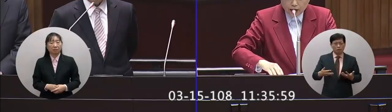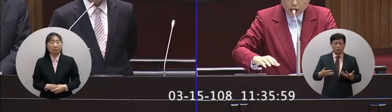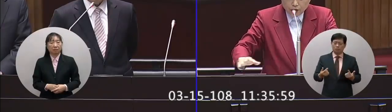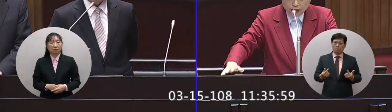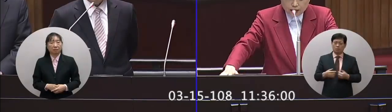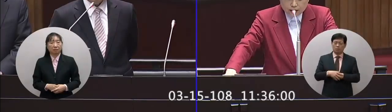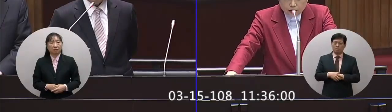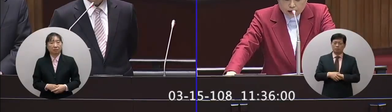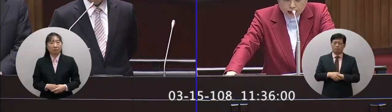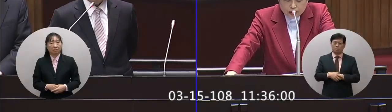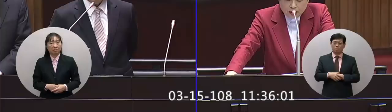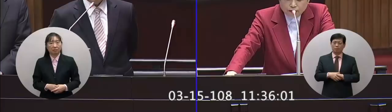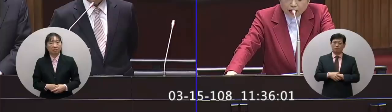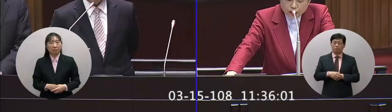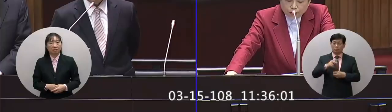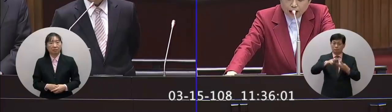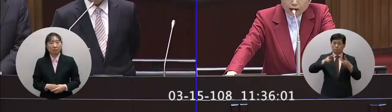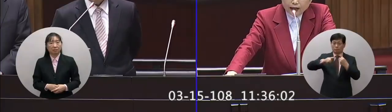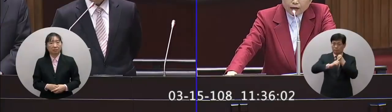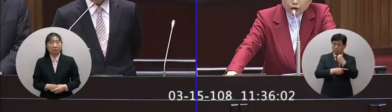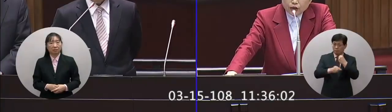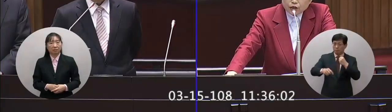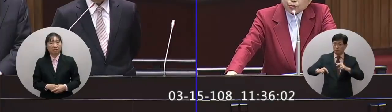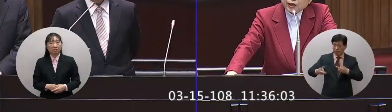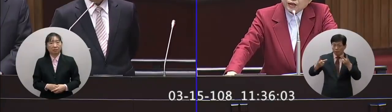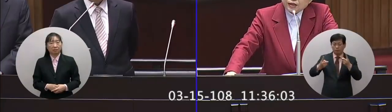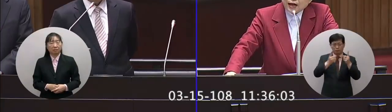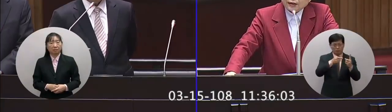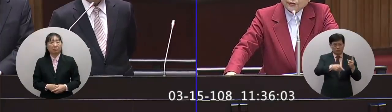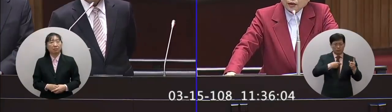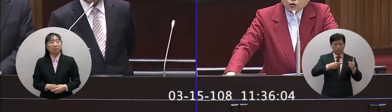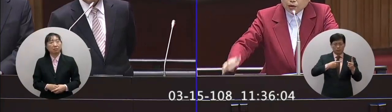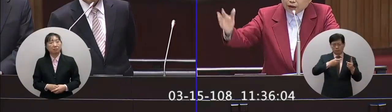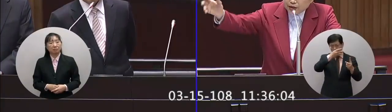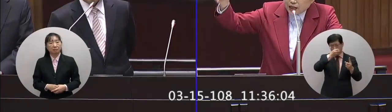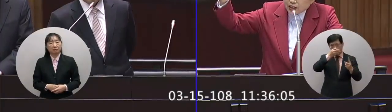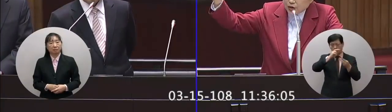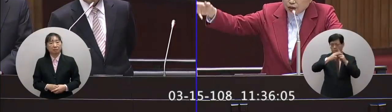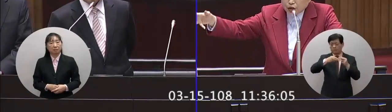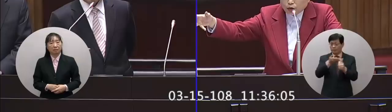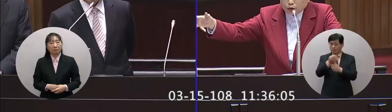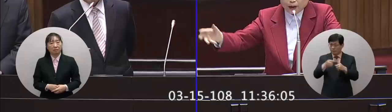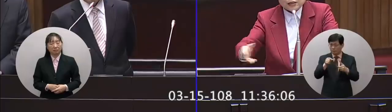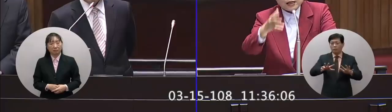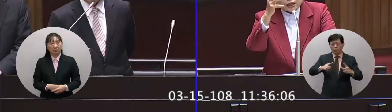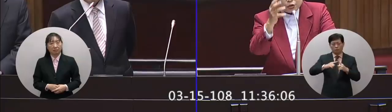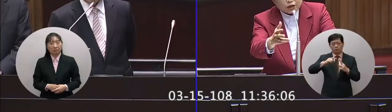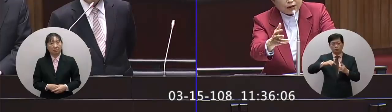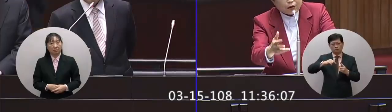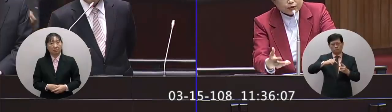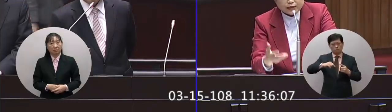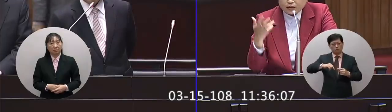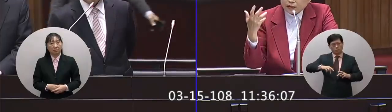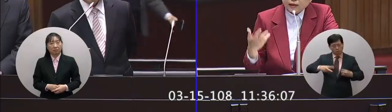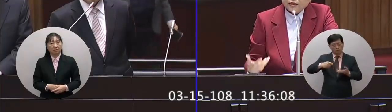院長我想在刑法修法來對這個隨機殺人我們立法院現在已經有人修了我本來盡量想